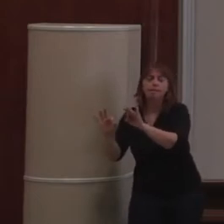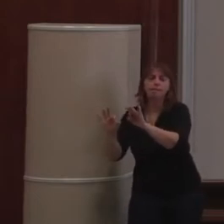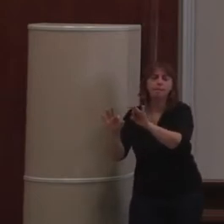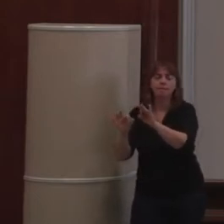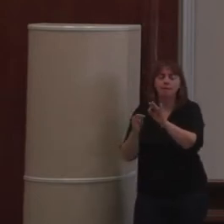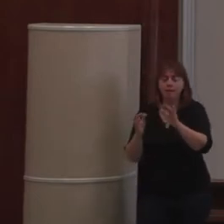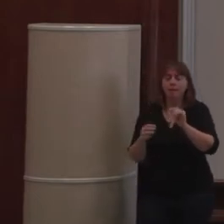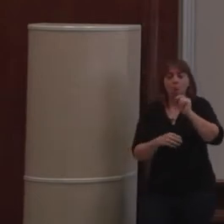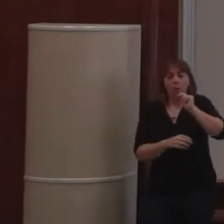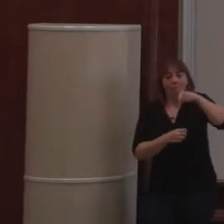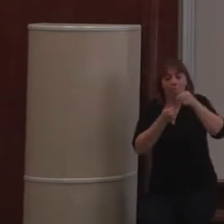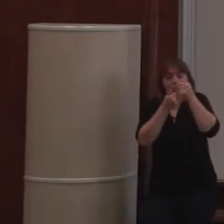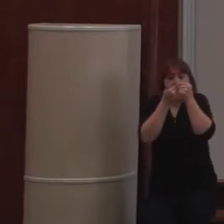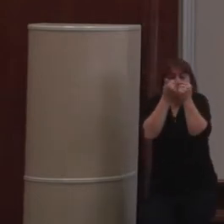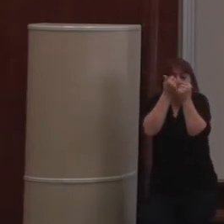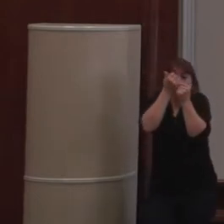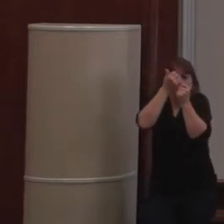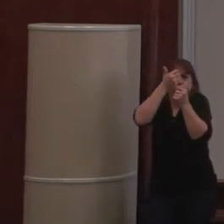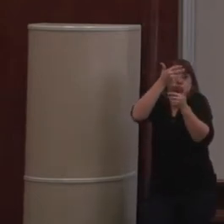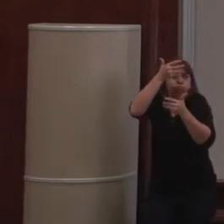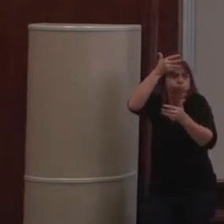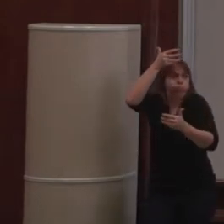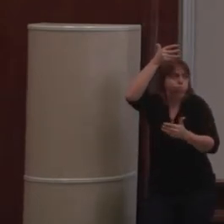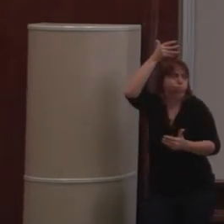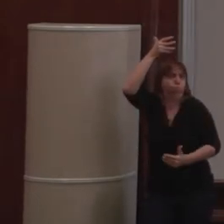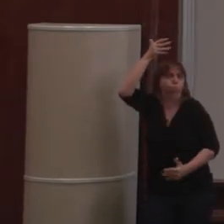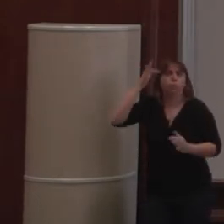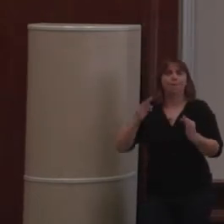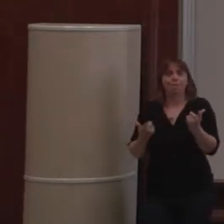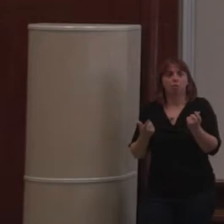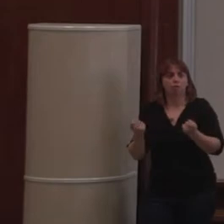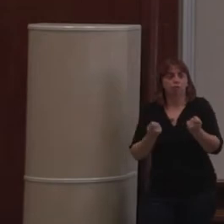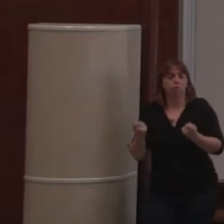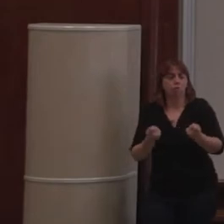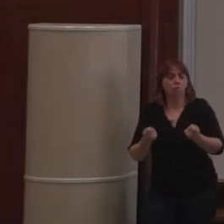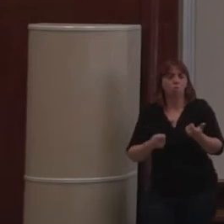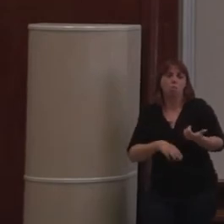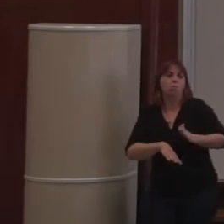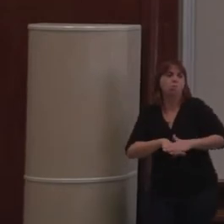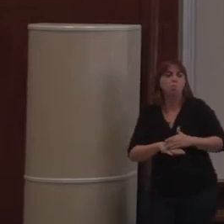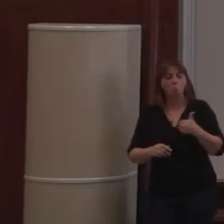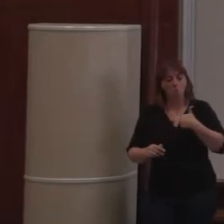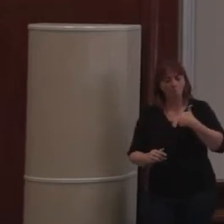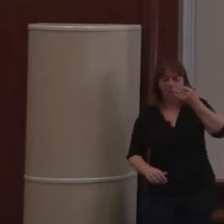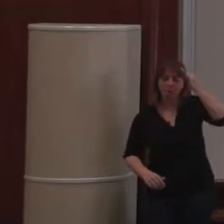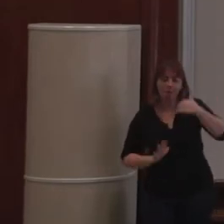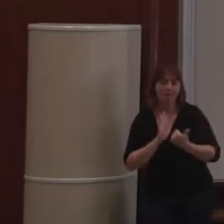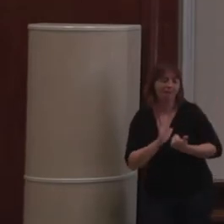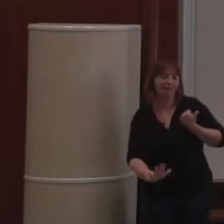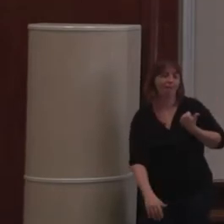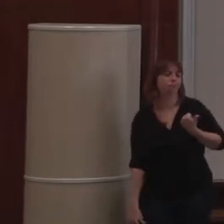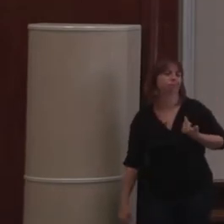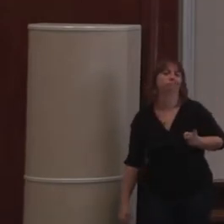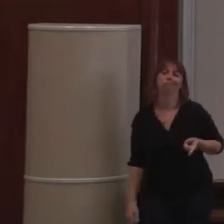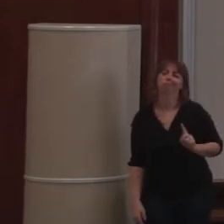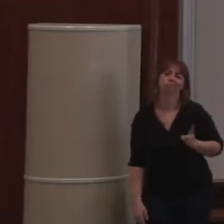liste à rallonge de demandes qui s'égrènent, le projet est très, très délicat. Et donc, si vous